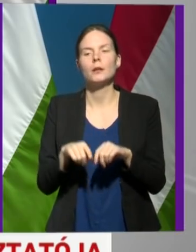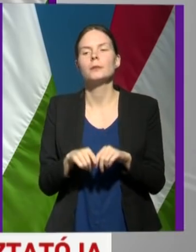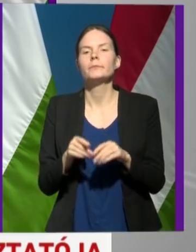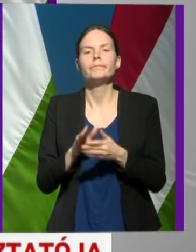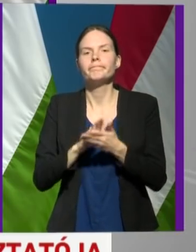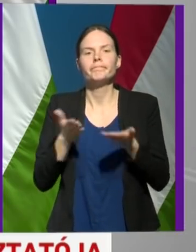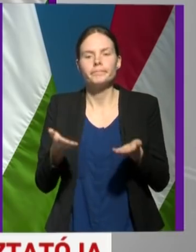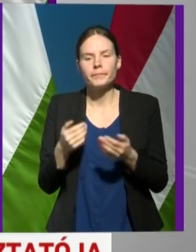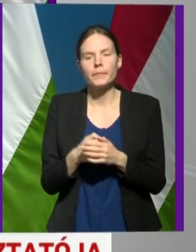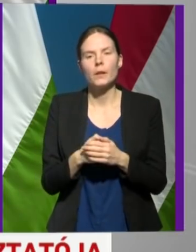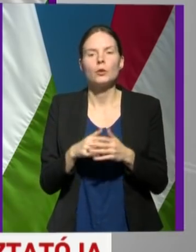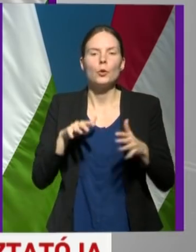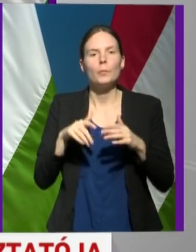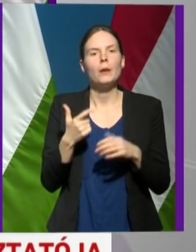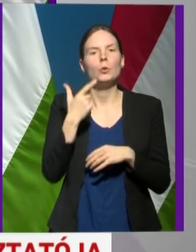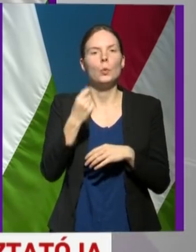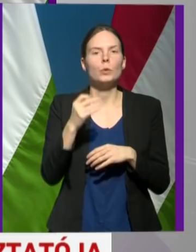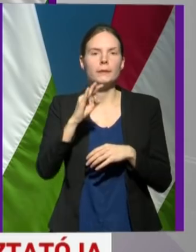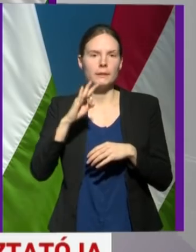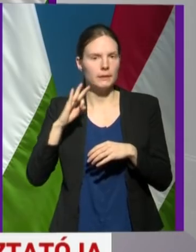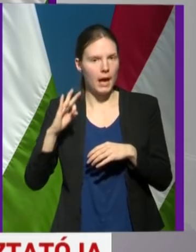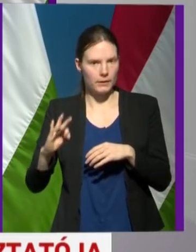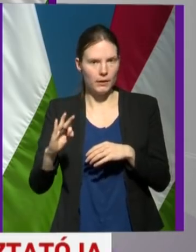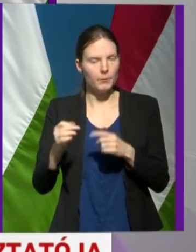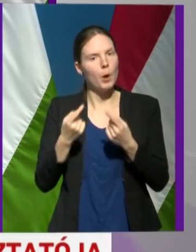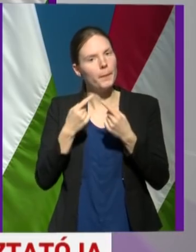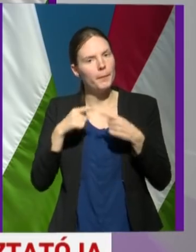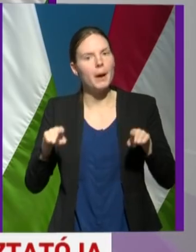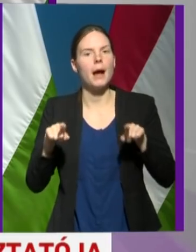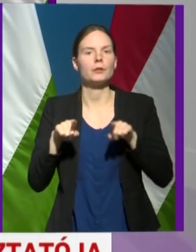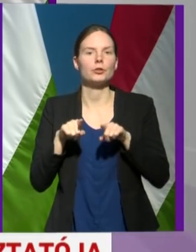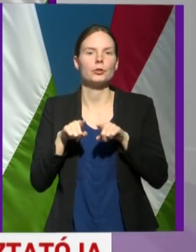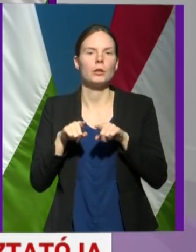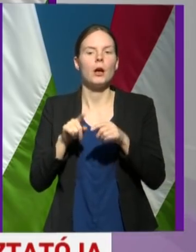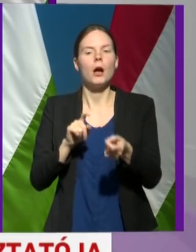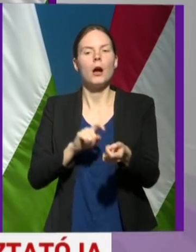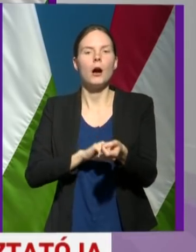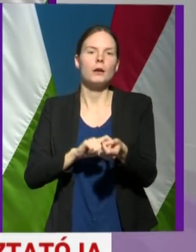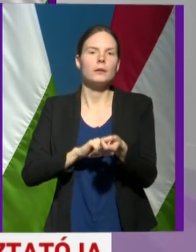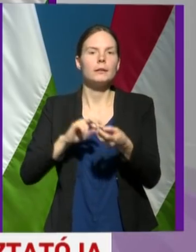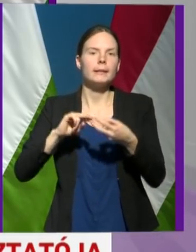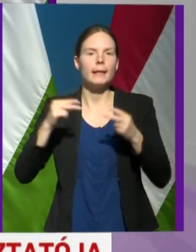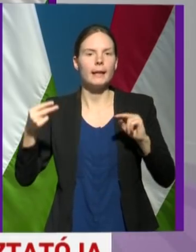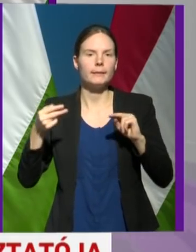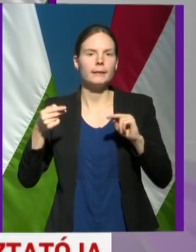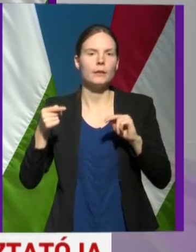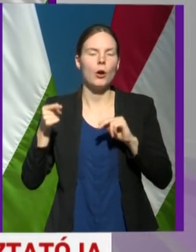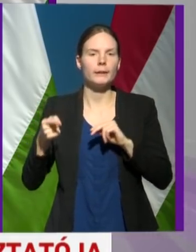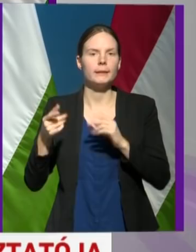ki, hogy körülbelül 20%-ban tér el a genetikai állományát tekintve